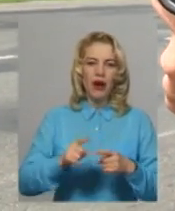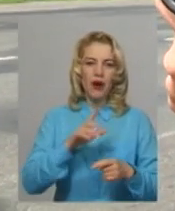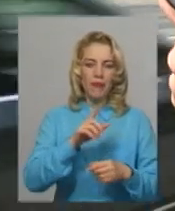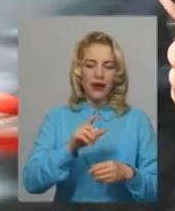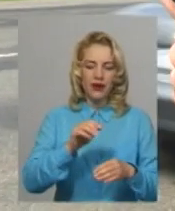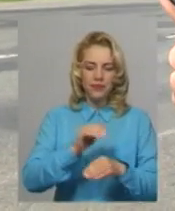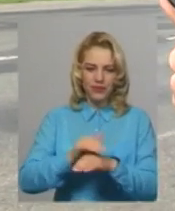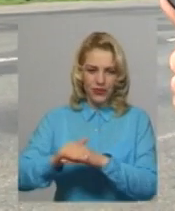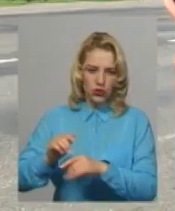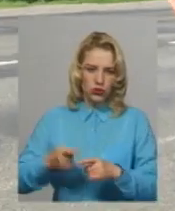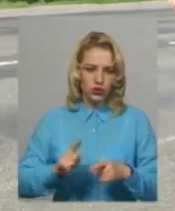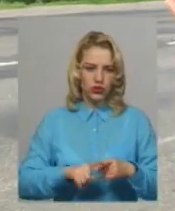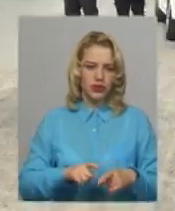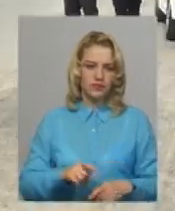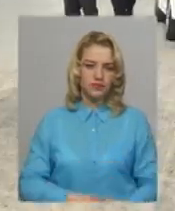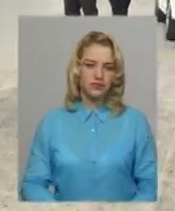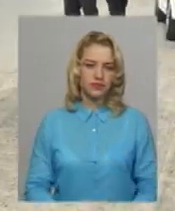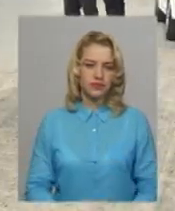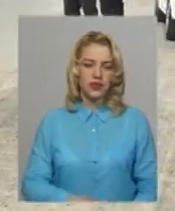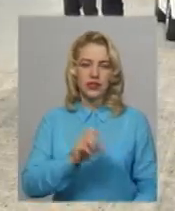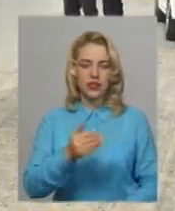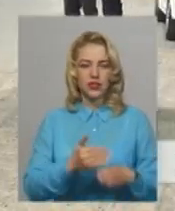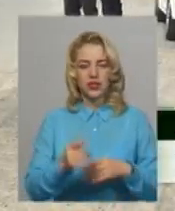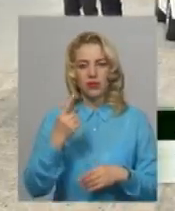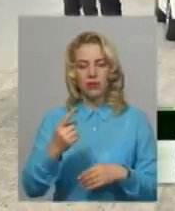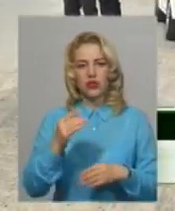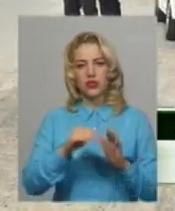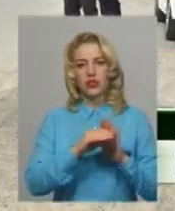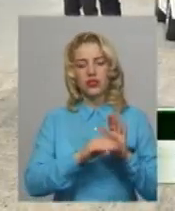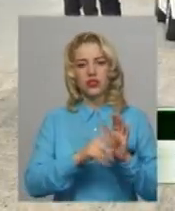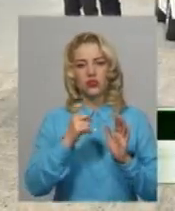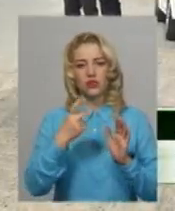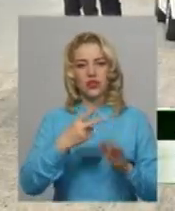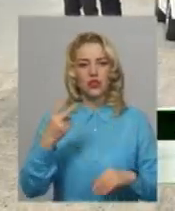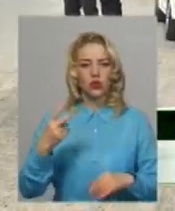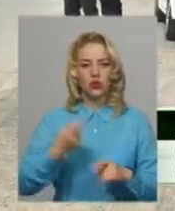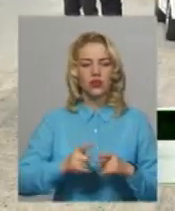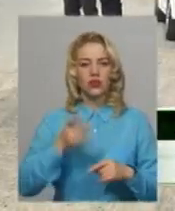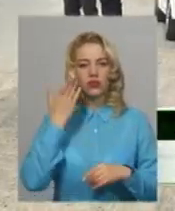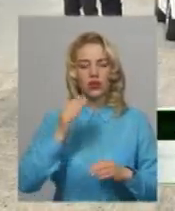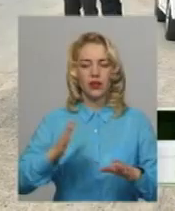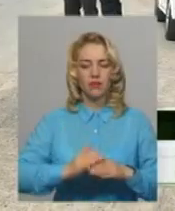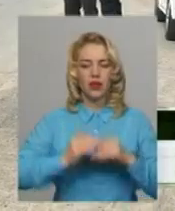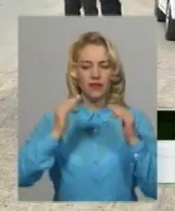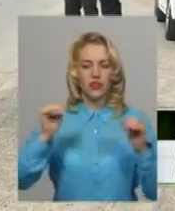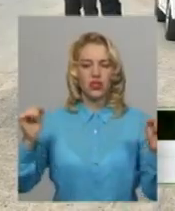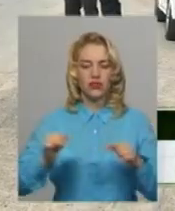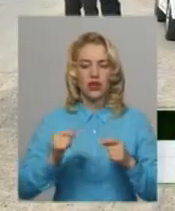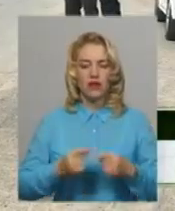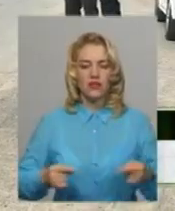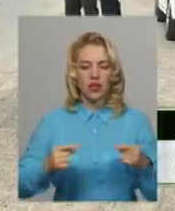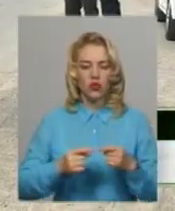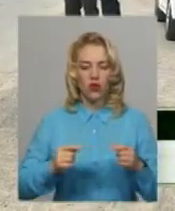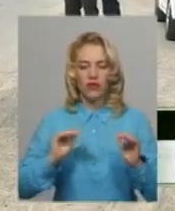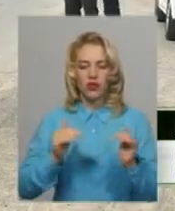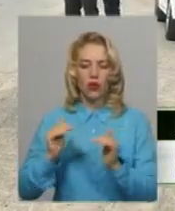Труками, каже Людмила Чернелевська. За частиною першої статті 122, це коли перевищення встановлених обмежень швидкості